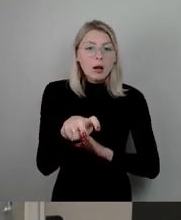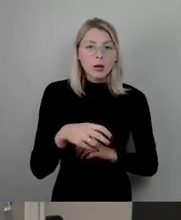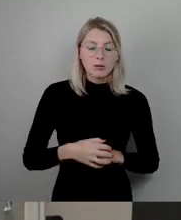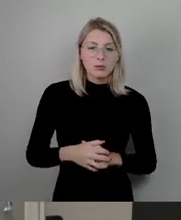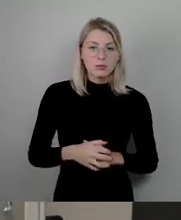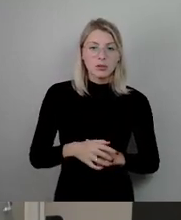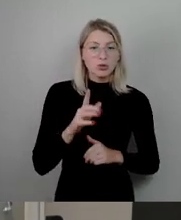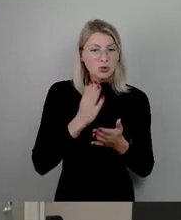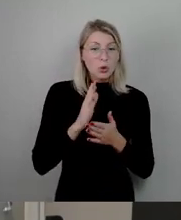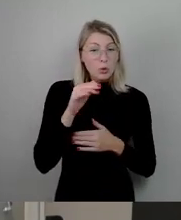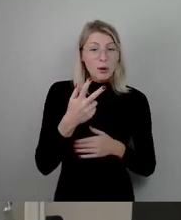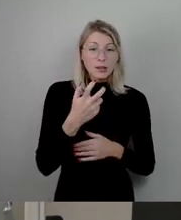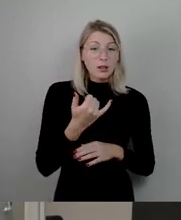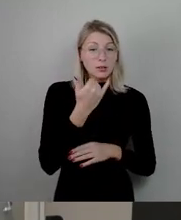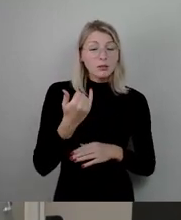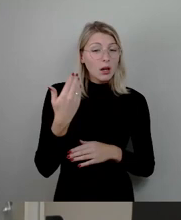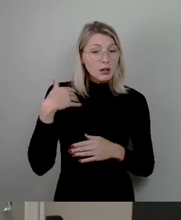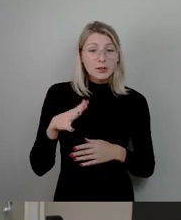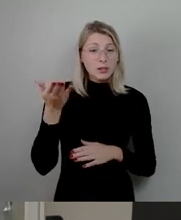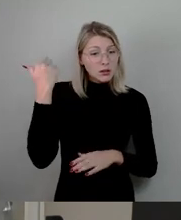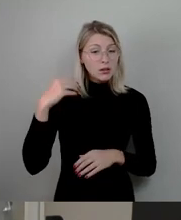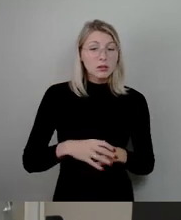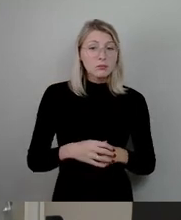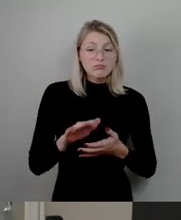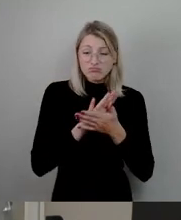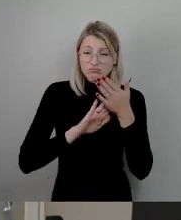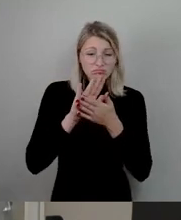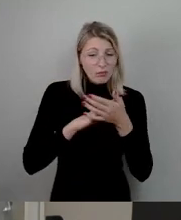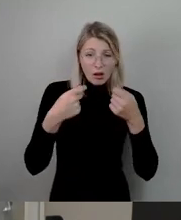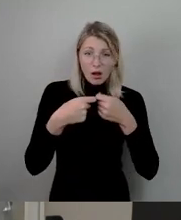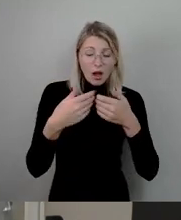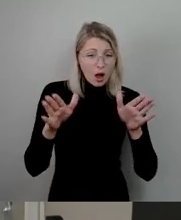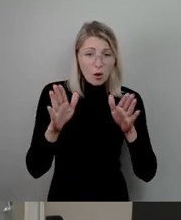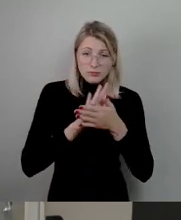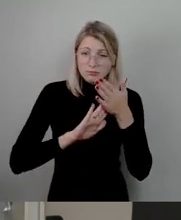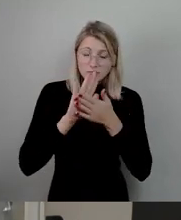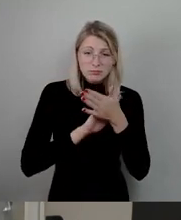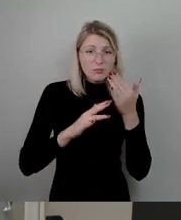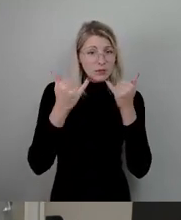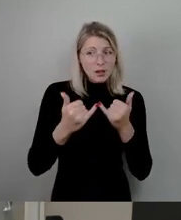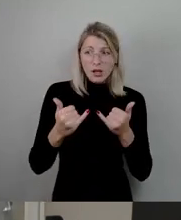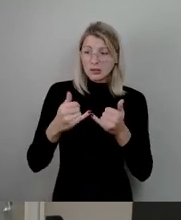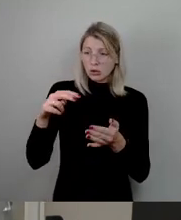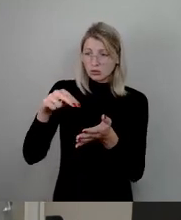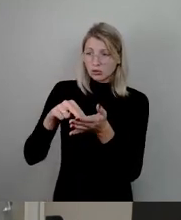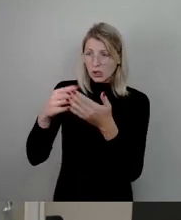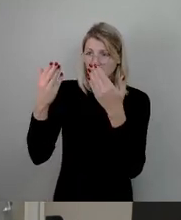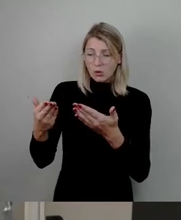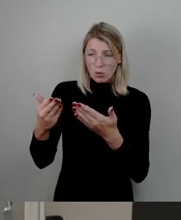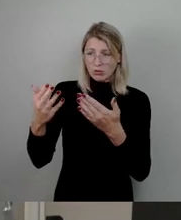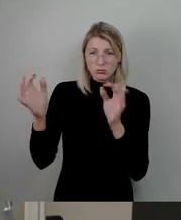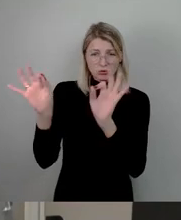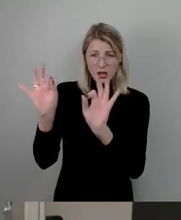her. Es hat nie wieder geöffnet. Es findet sich heute in einem desaströsen Zustand. Und diese traurige Geschichte des